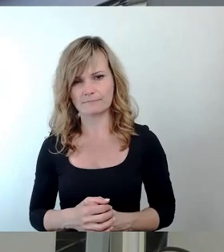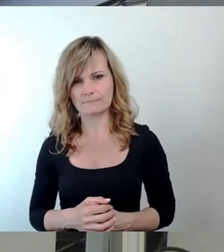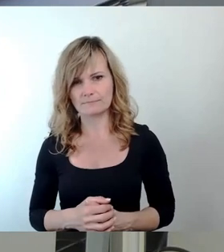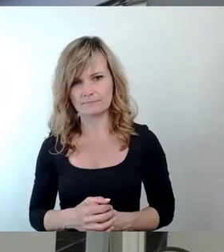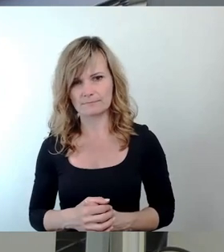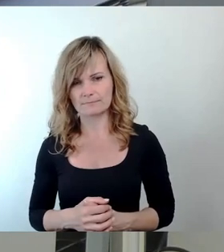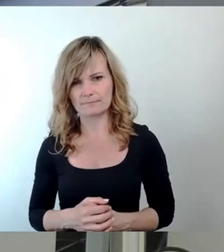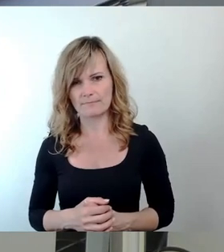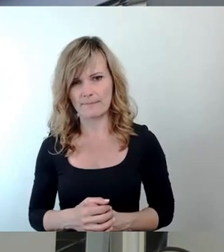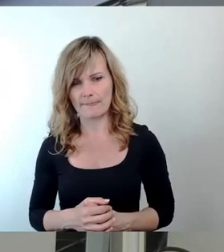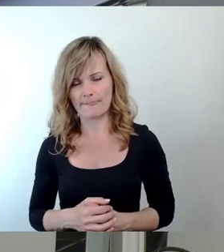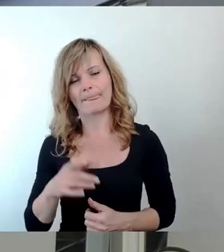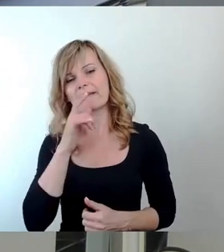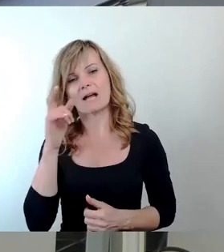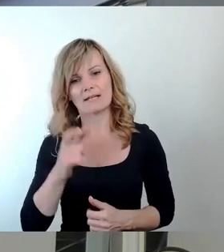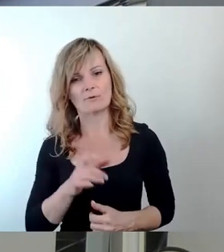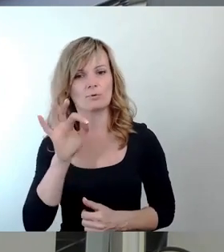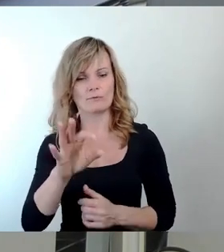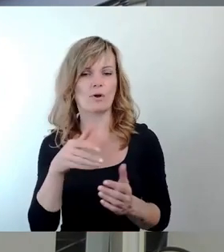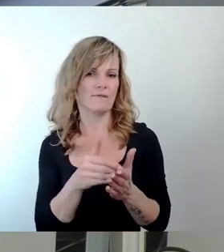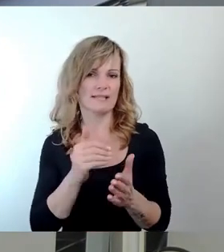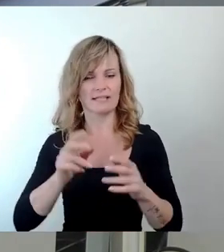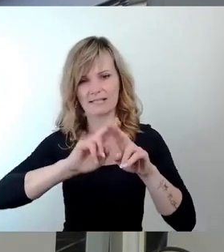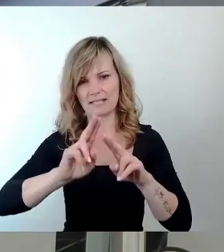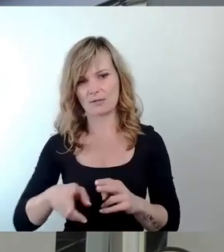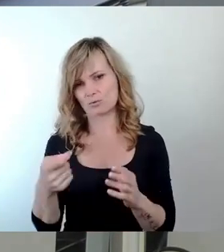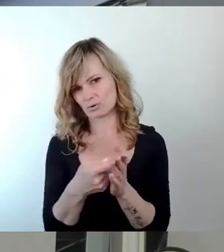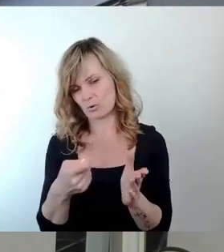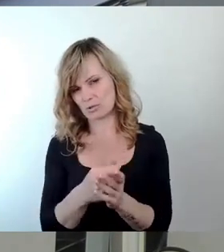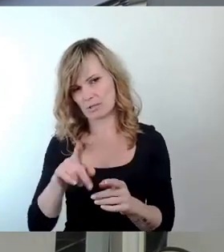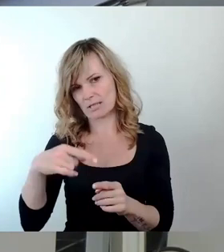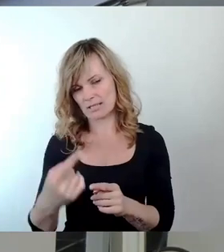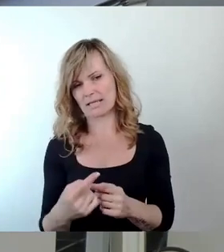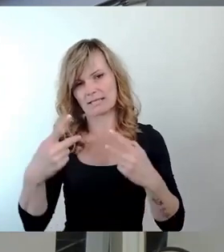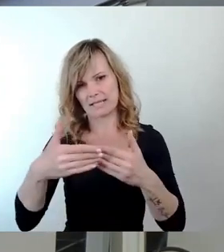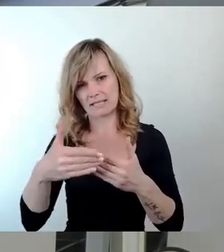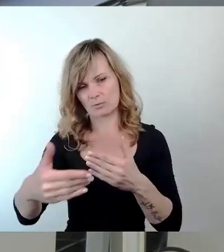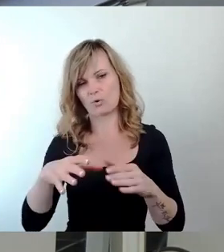Verantwortung für die weiteren Sanierungskosten in diesem Haus in der nächsten Legislatur übernimmt.